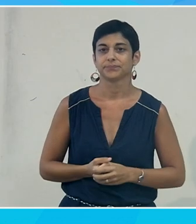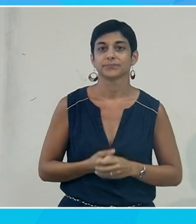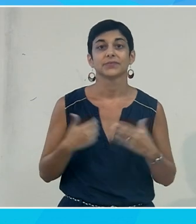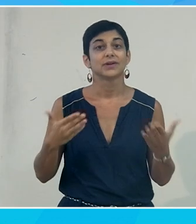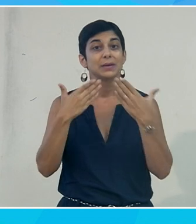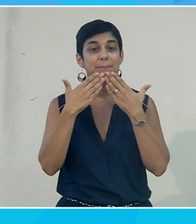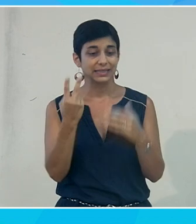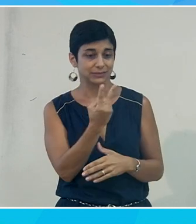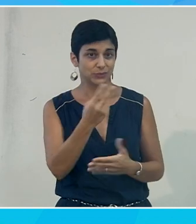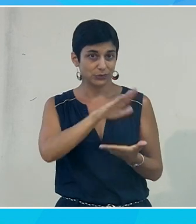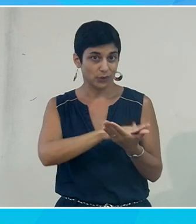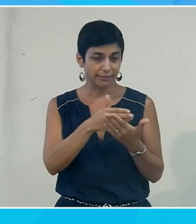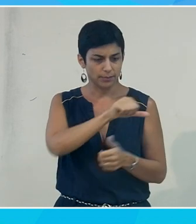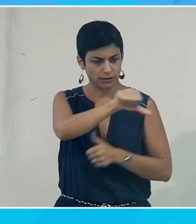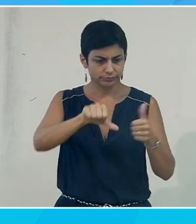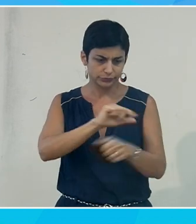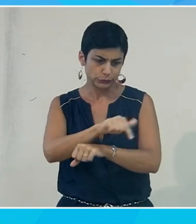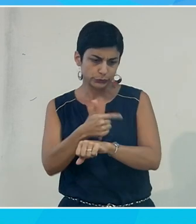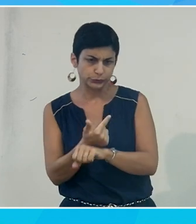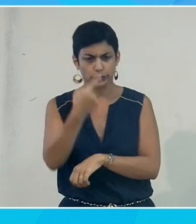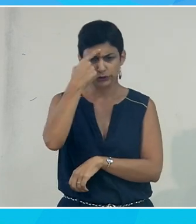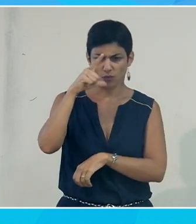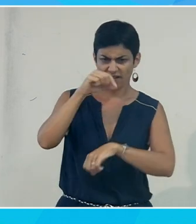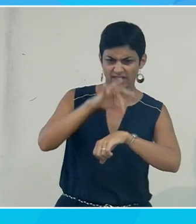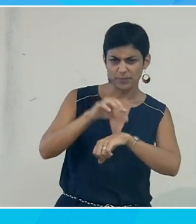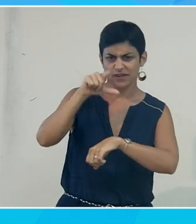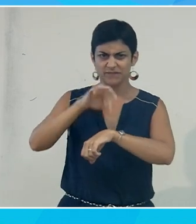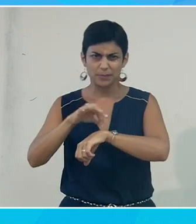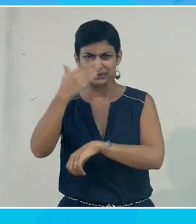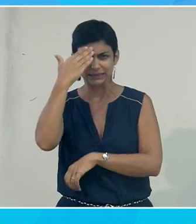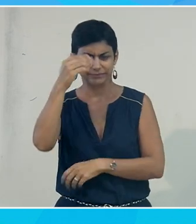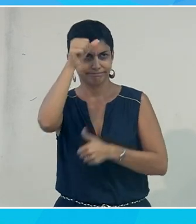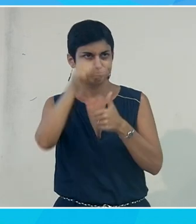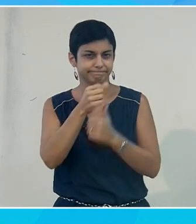L2, qui vont se relayer pendant deux heures, normalement, je crois, toutes les 20 minutes, si ma mémoire est bonne.